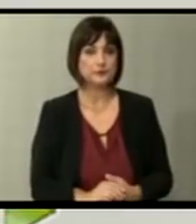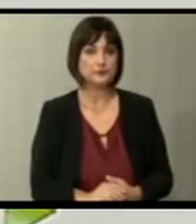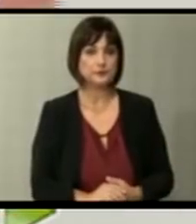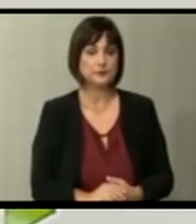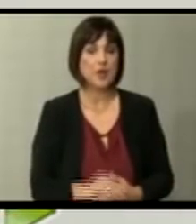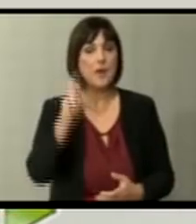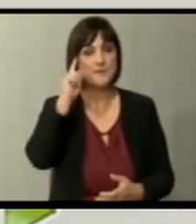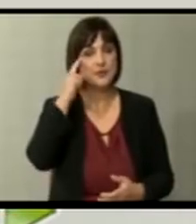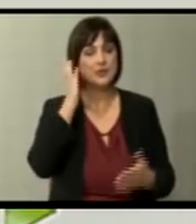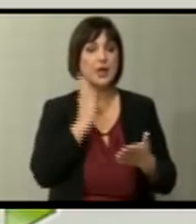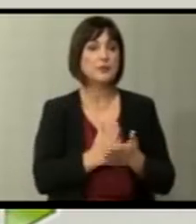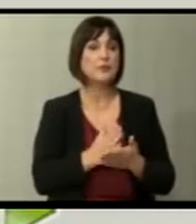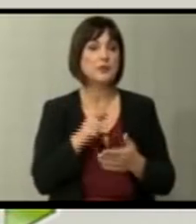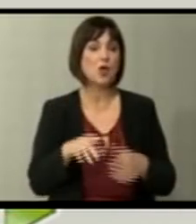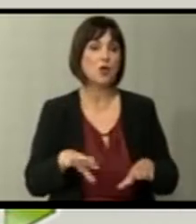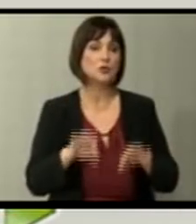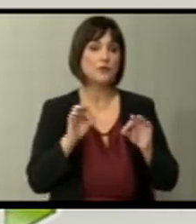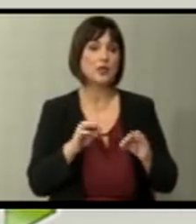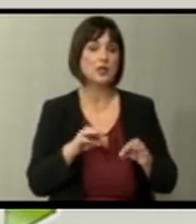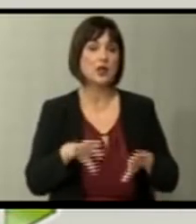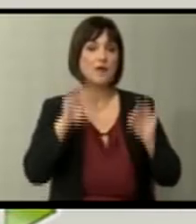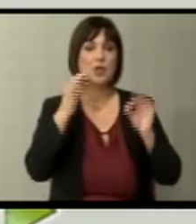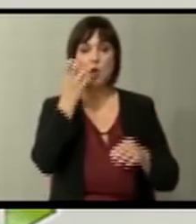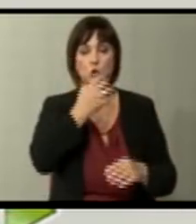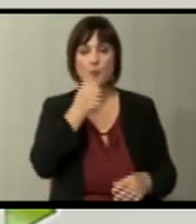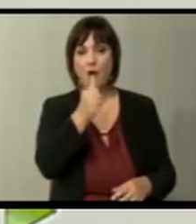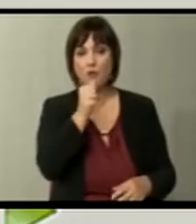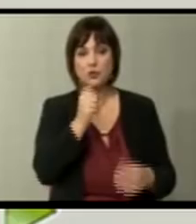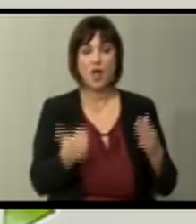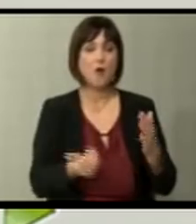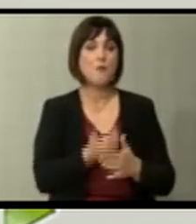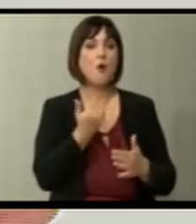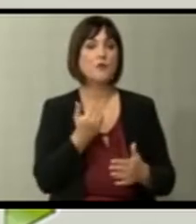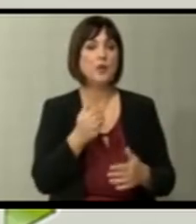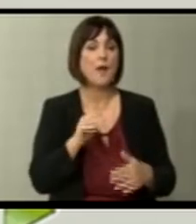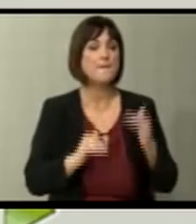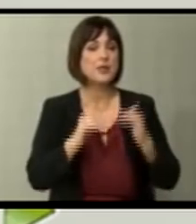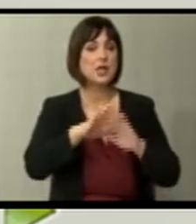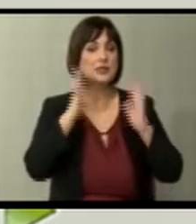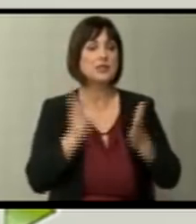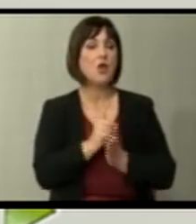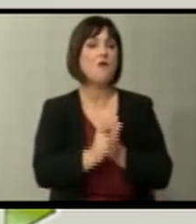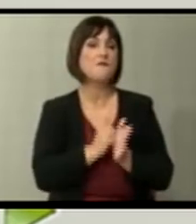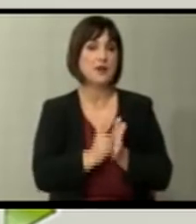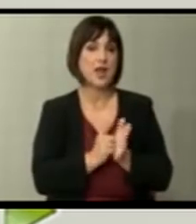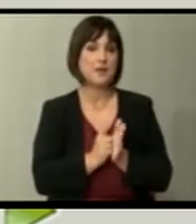мислам дека ќе биде откривање на топова вода повторно. Методологијата цело време се